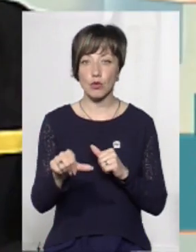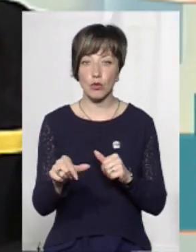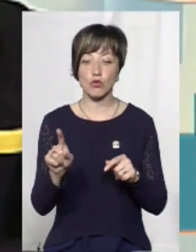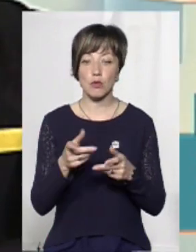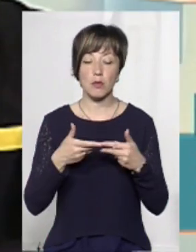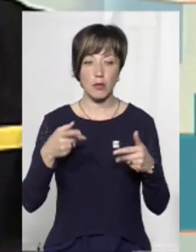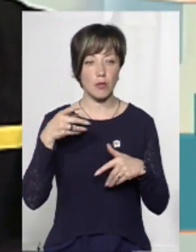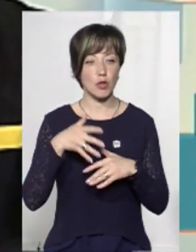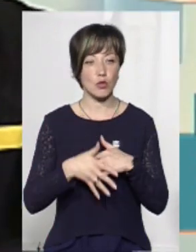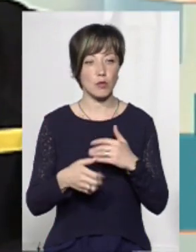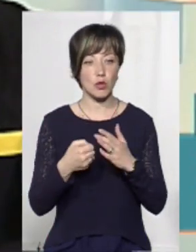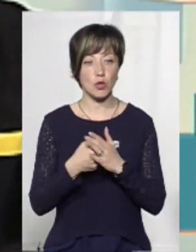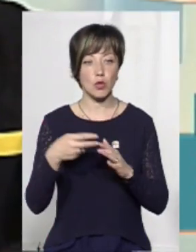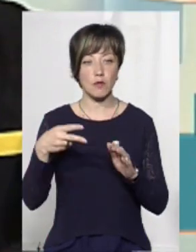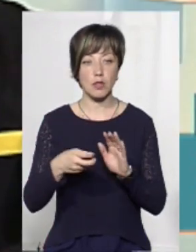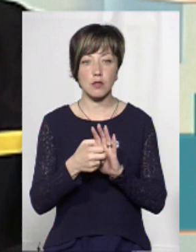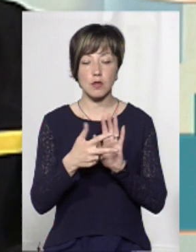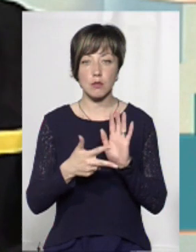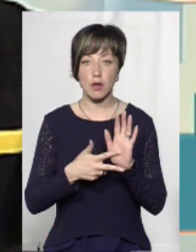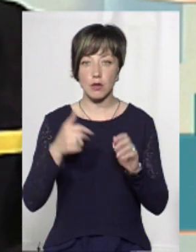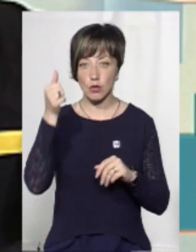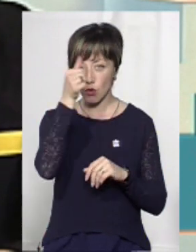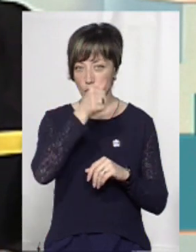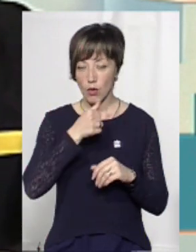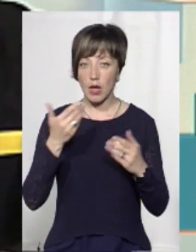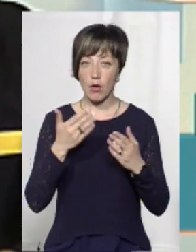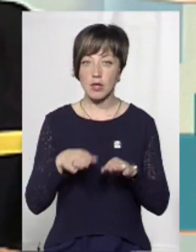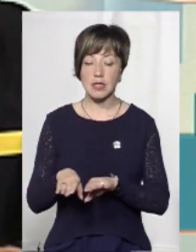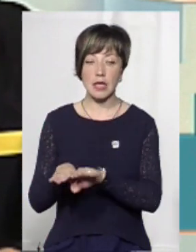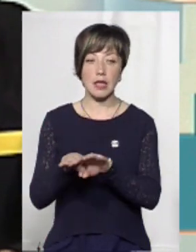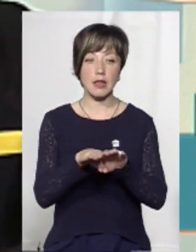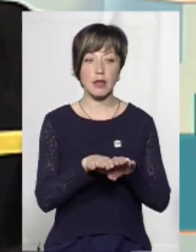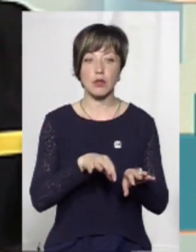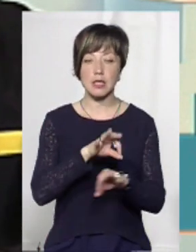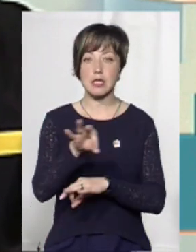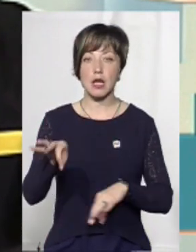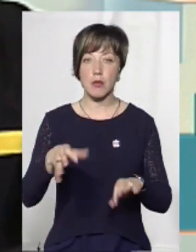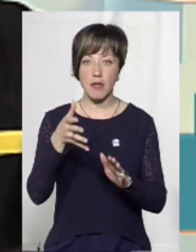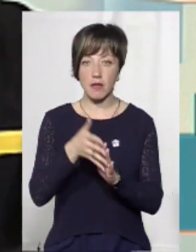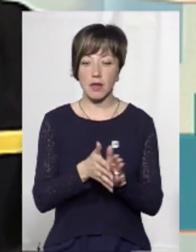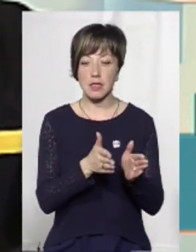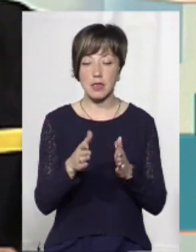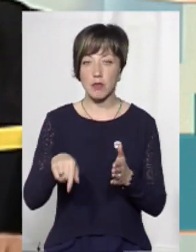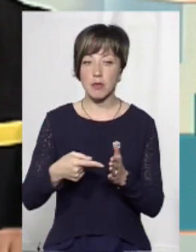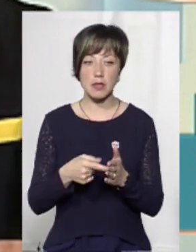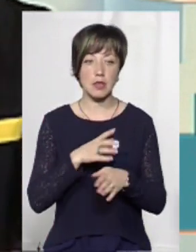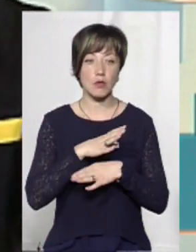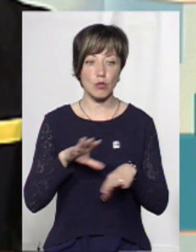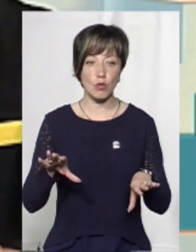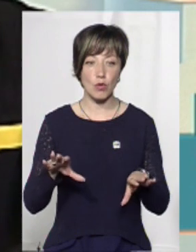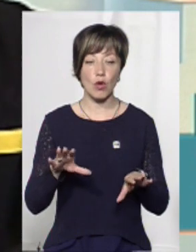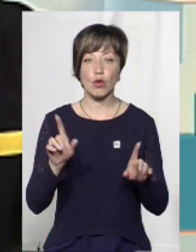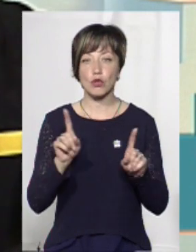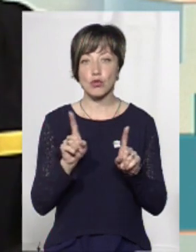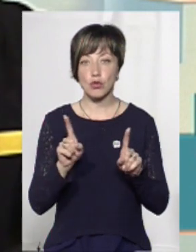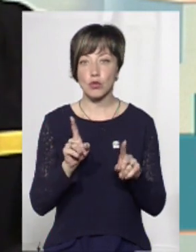щоб ви розуміли, до 2018 року якоїсь єдиної схеми ливневих систем у місті не було, в принципі. Було